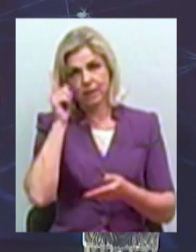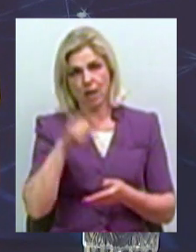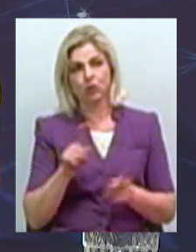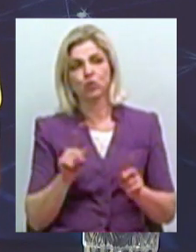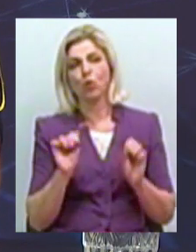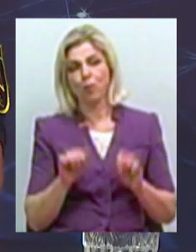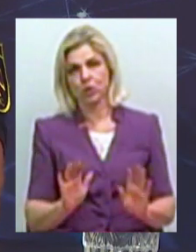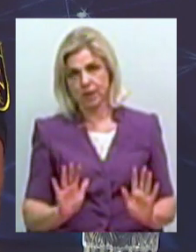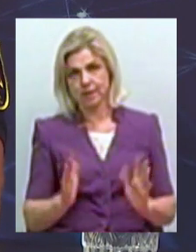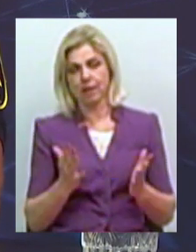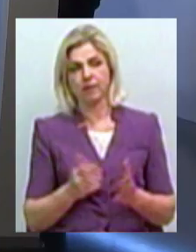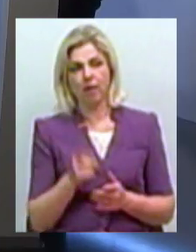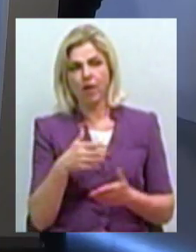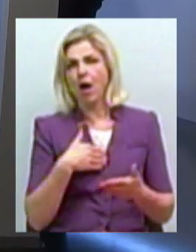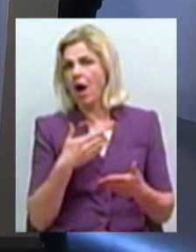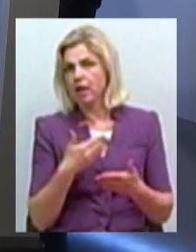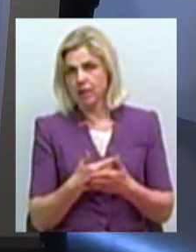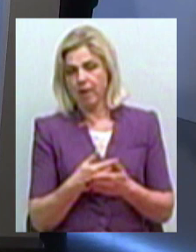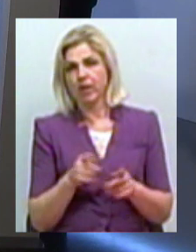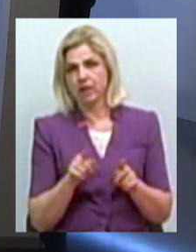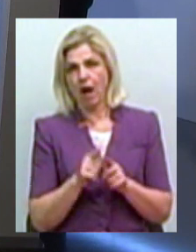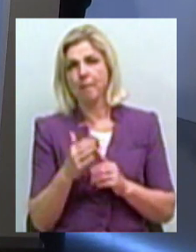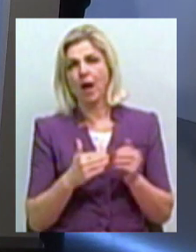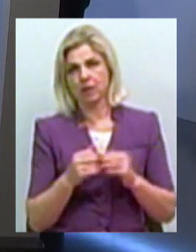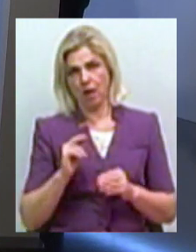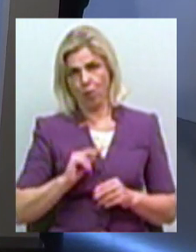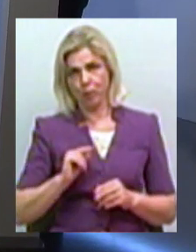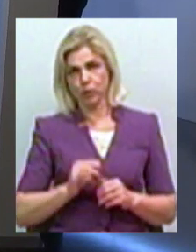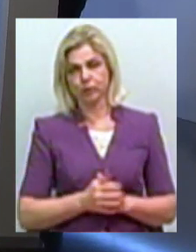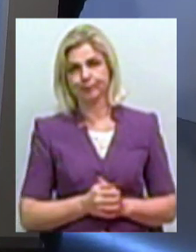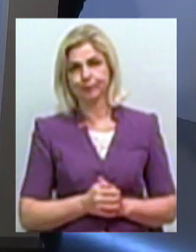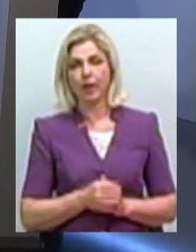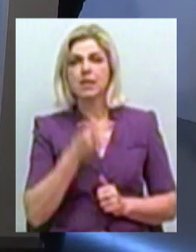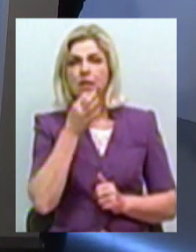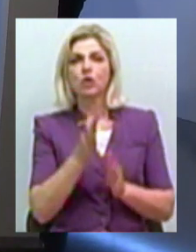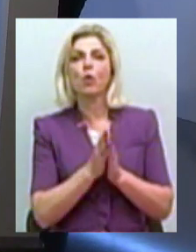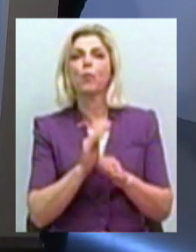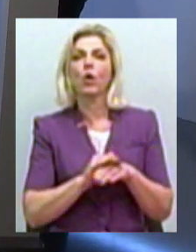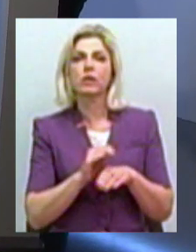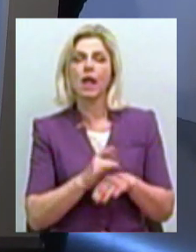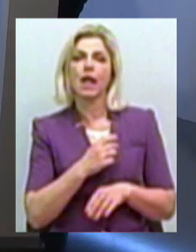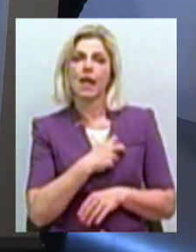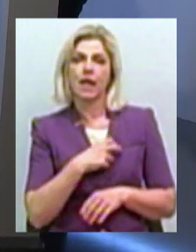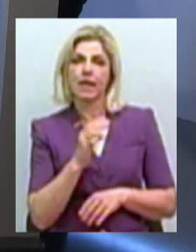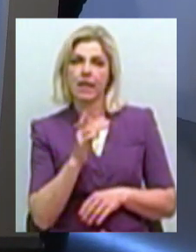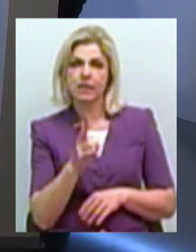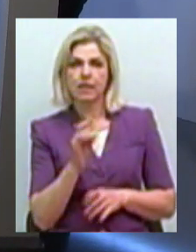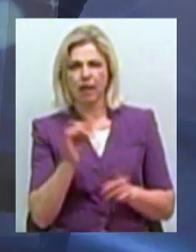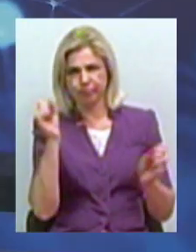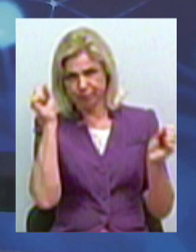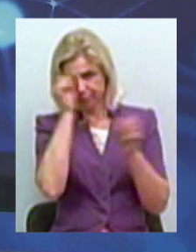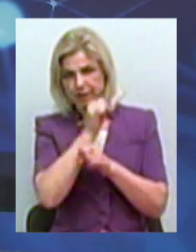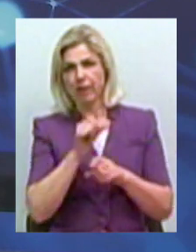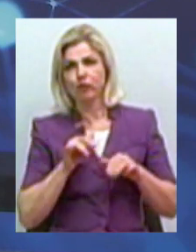що може статись. Активно ведете таку профилактичну роботу. А скажіть, будь ласка, різик і безглузь дівчинки, притаманні лише